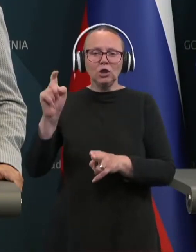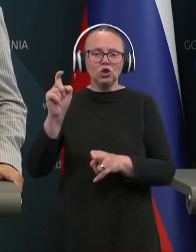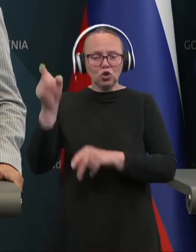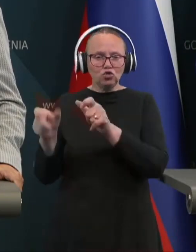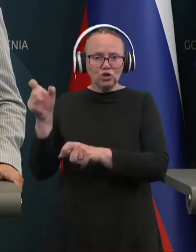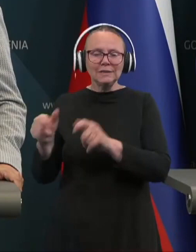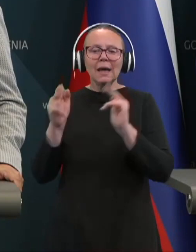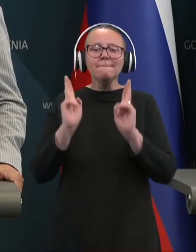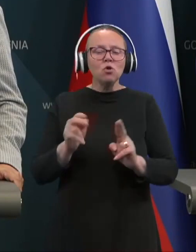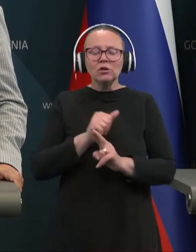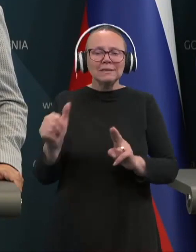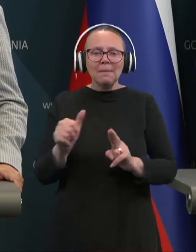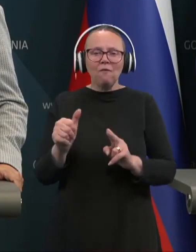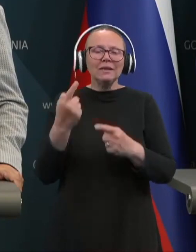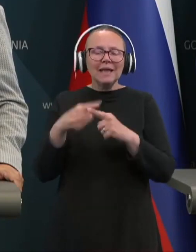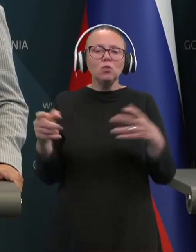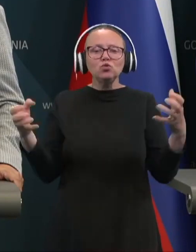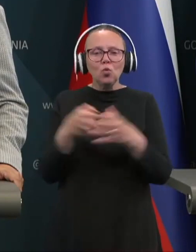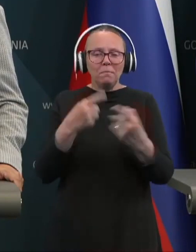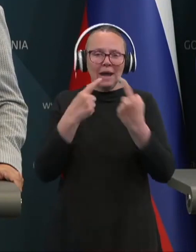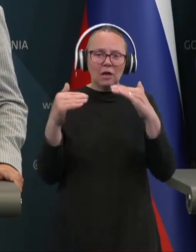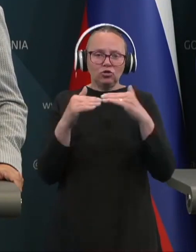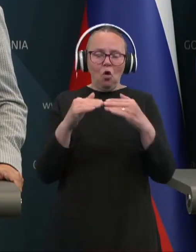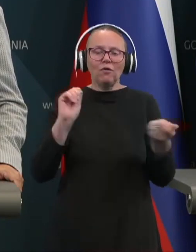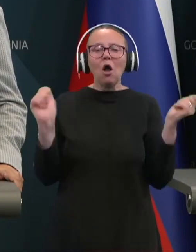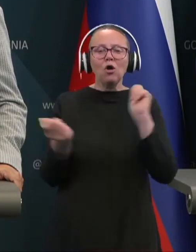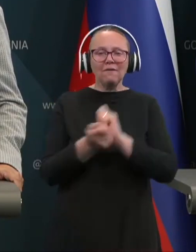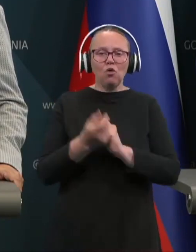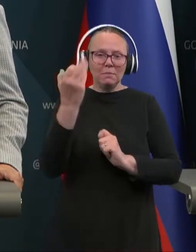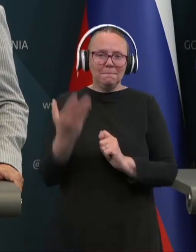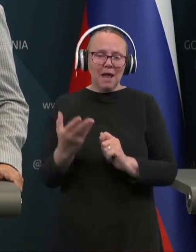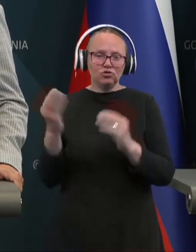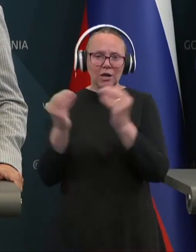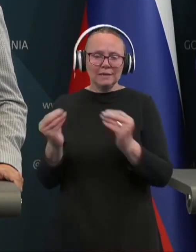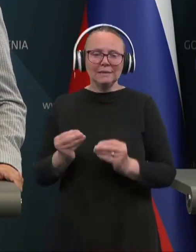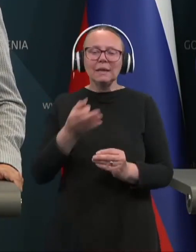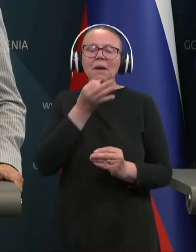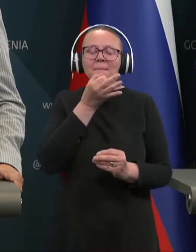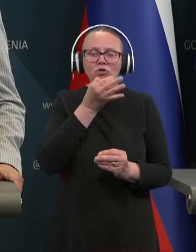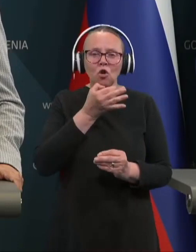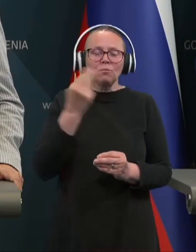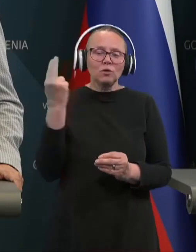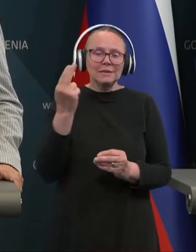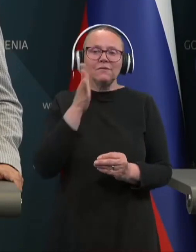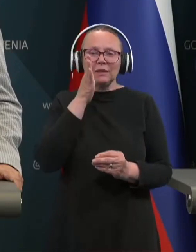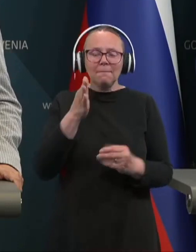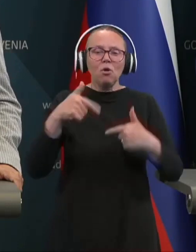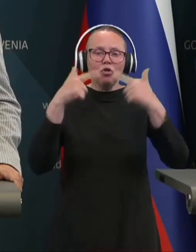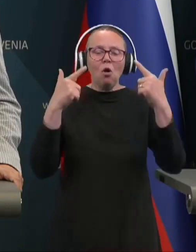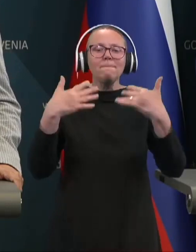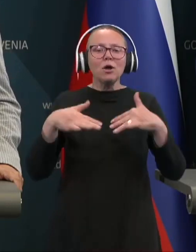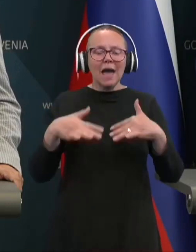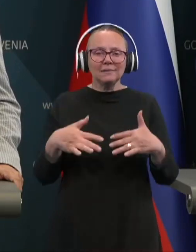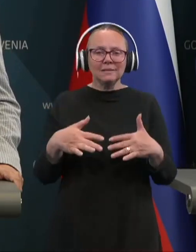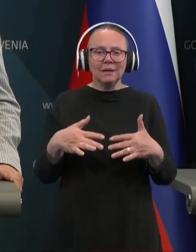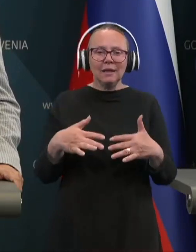skupnega dogovora o reformi plačnega sistema. Podrobnosti seveda bodo pojasnjene